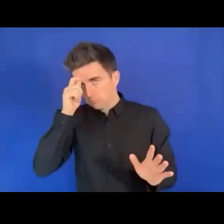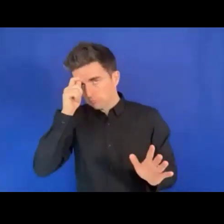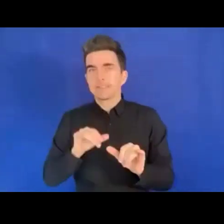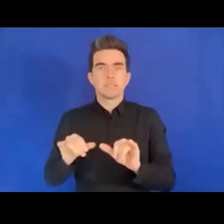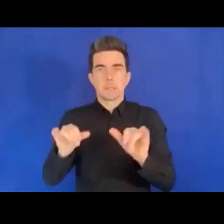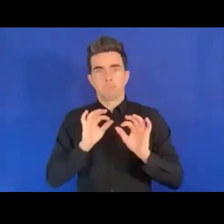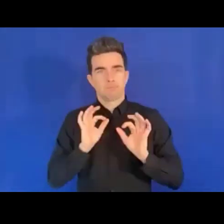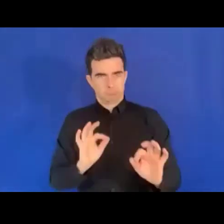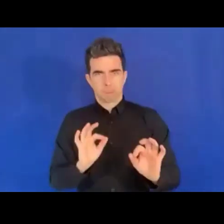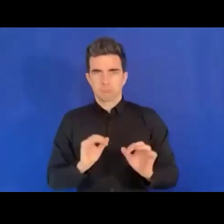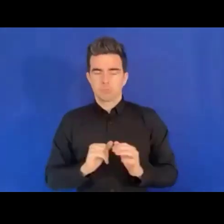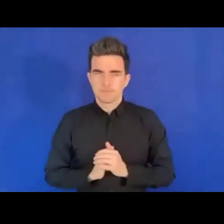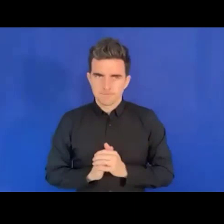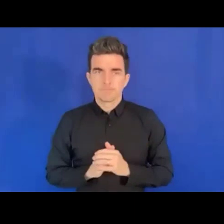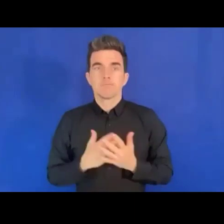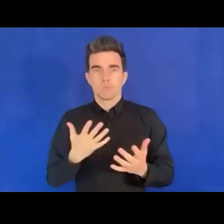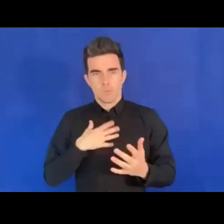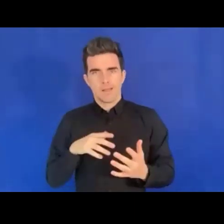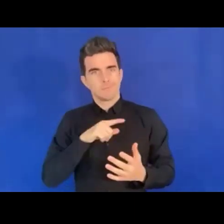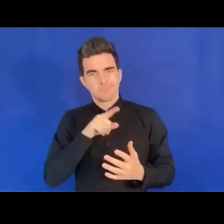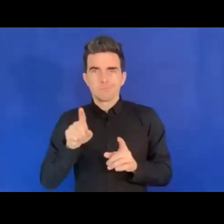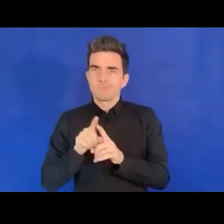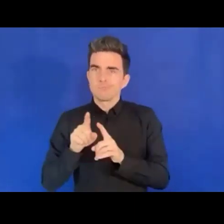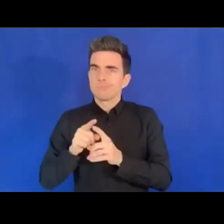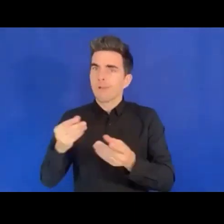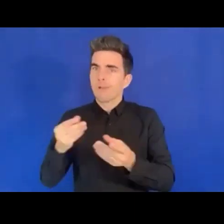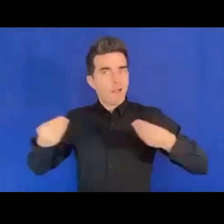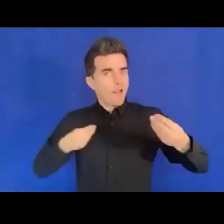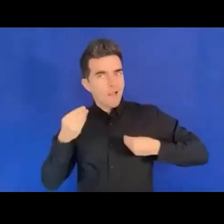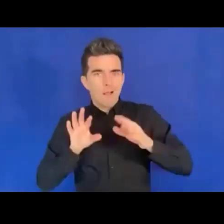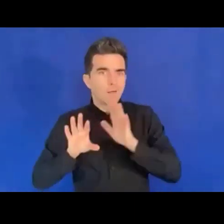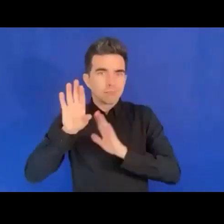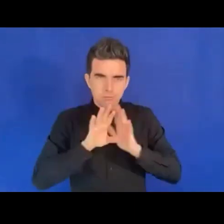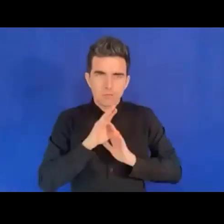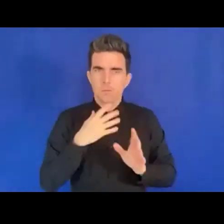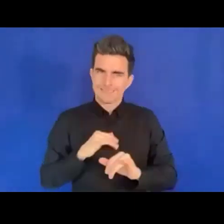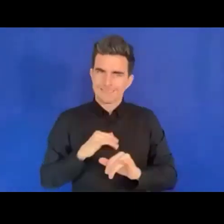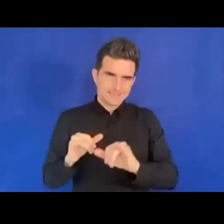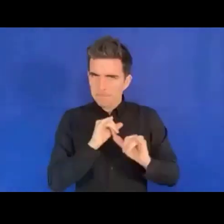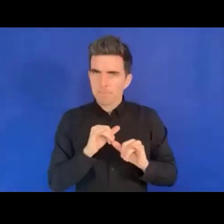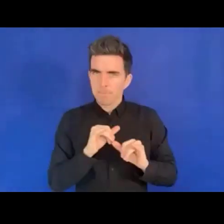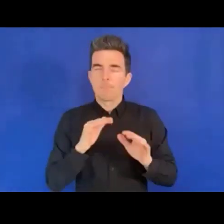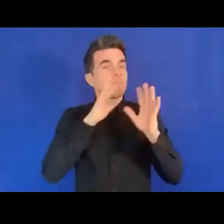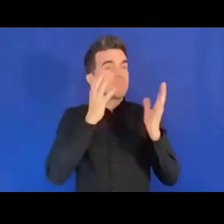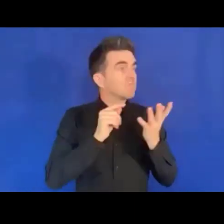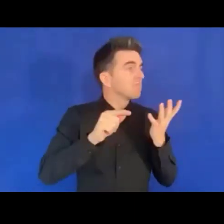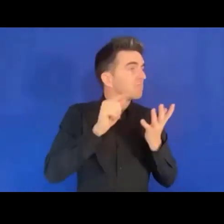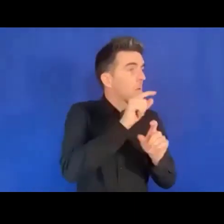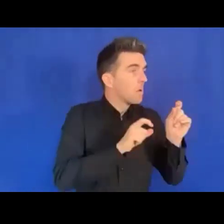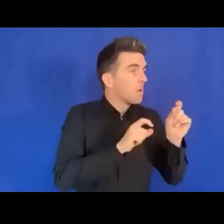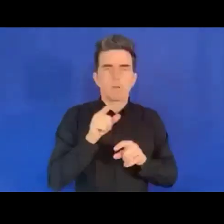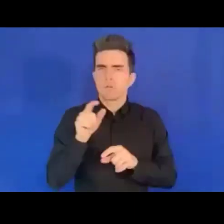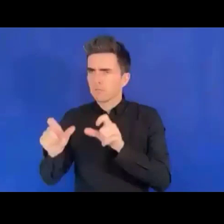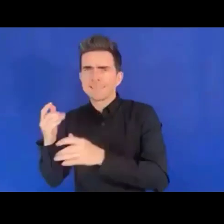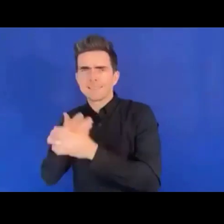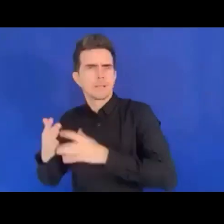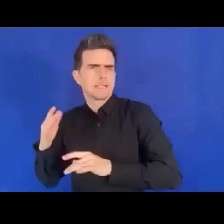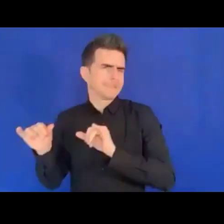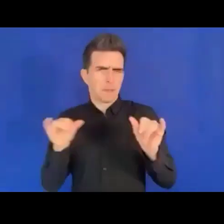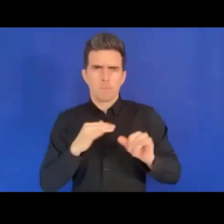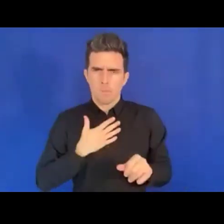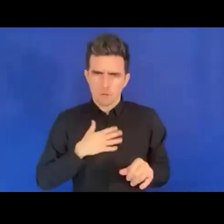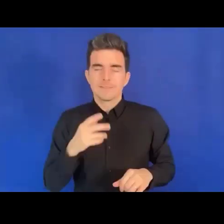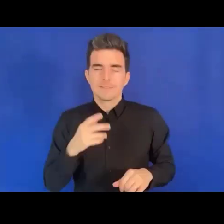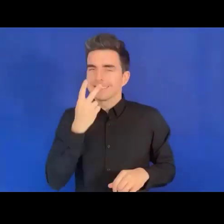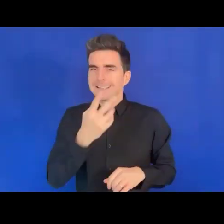des lacunes. Et je reviendrai sur certaines idées sur ce qu'il faut faire et sur ce que nous